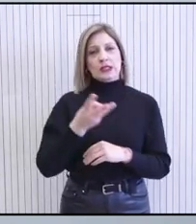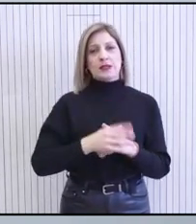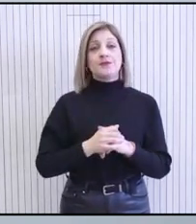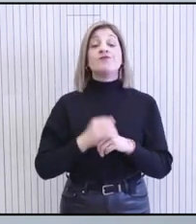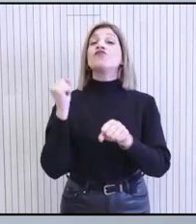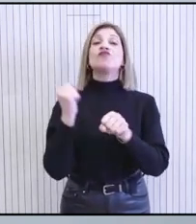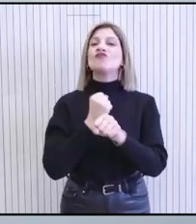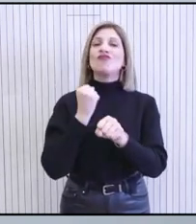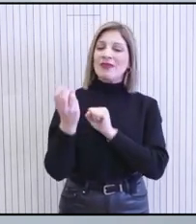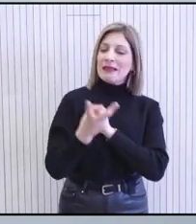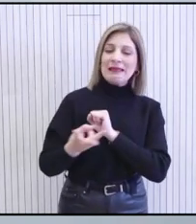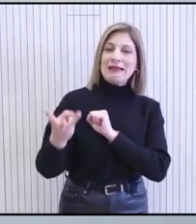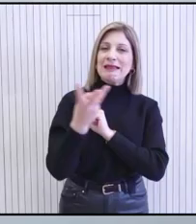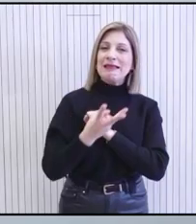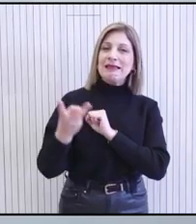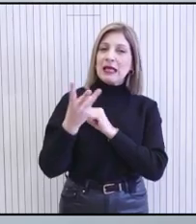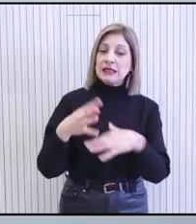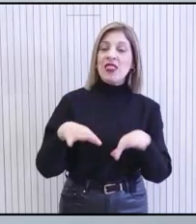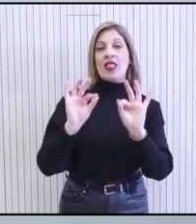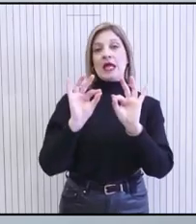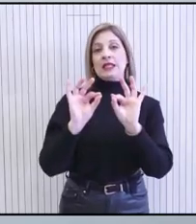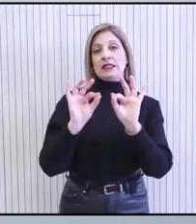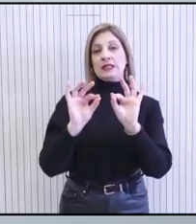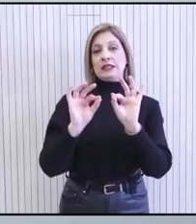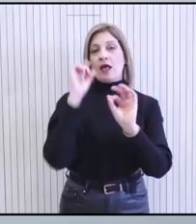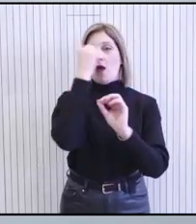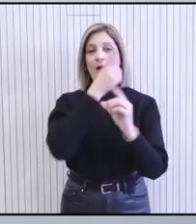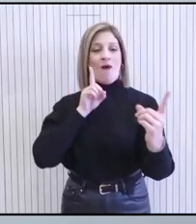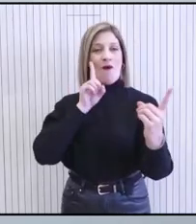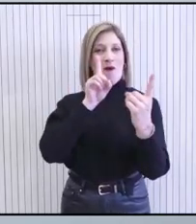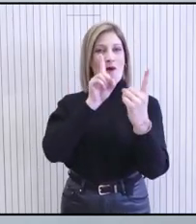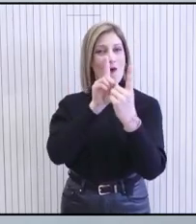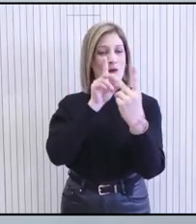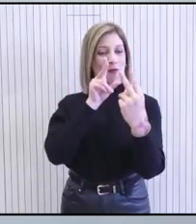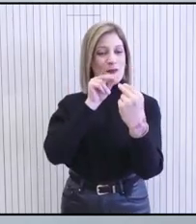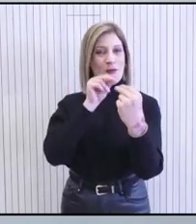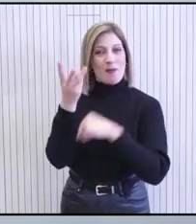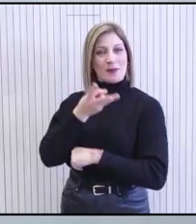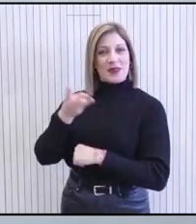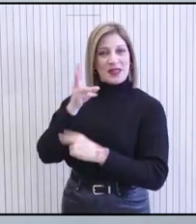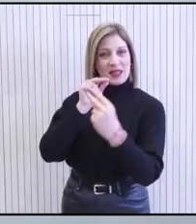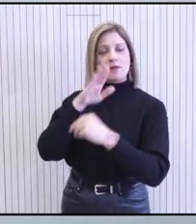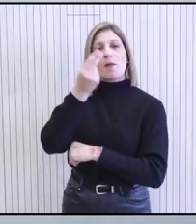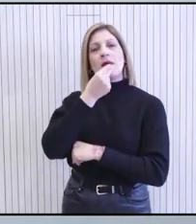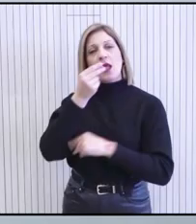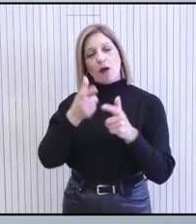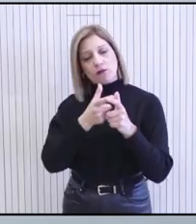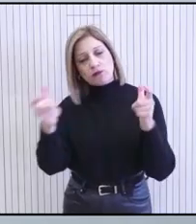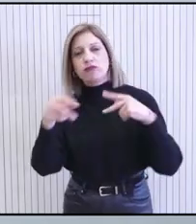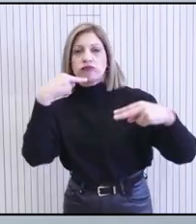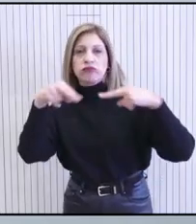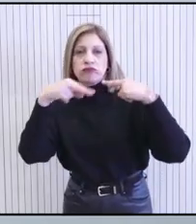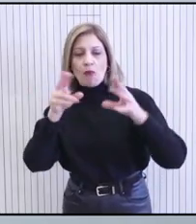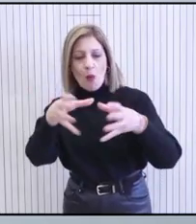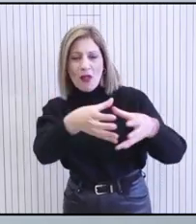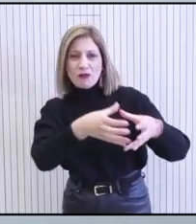Οι εργασίες της τριμερούς συνόδου θα ξεκινήσουν με την πραγματοποίηση τέτα τέτ των τριών ηγετών και επακολούθως γεύματος εργασίας των τριγετών και